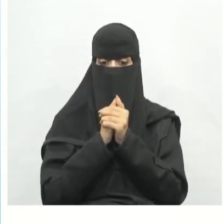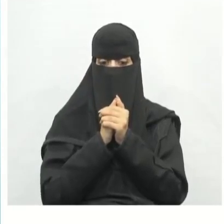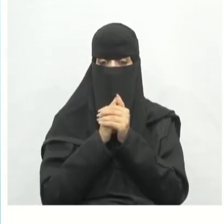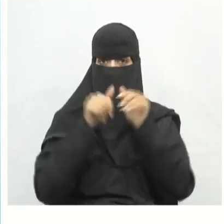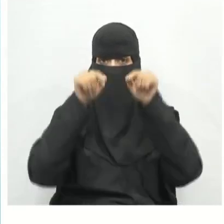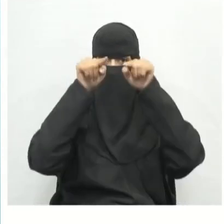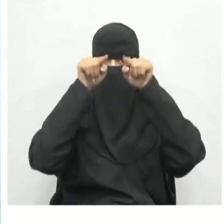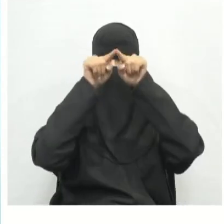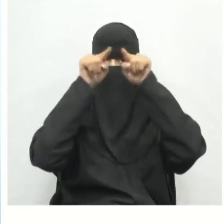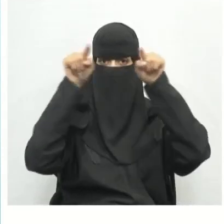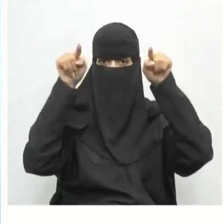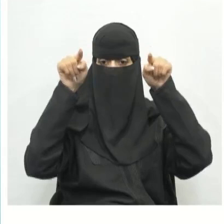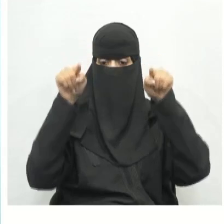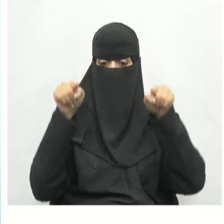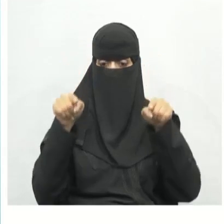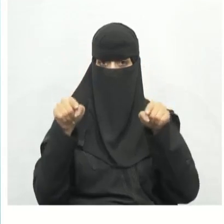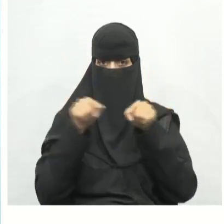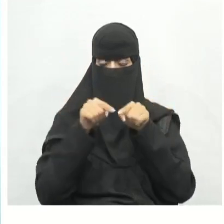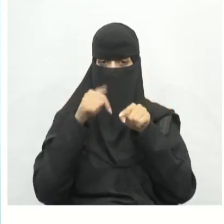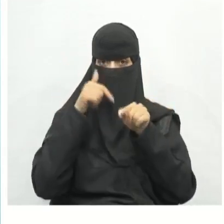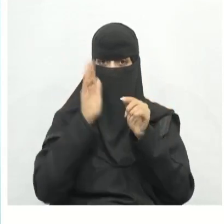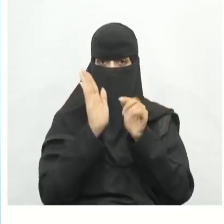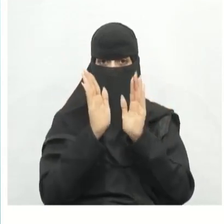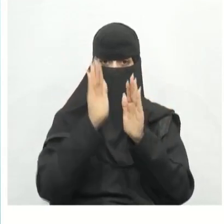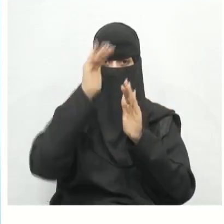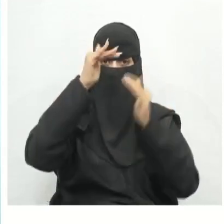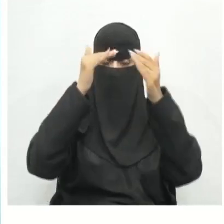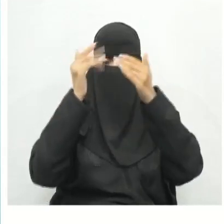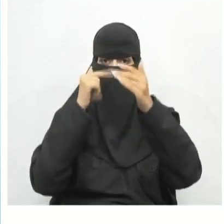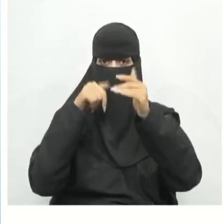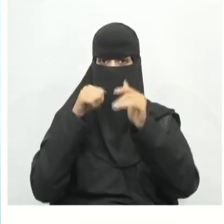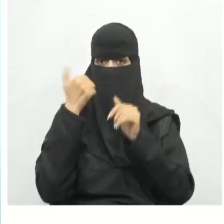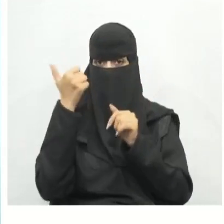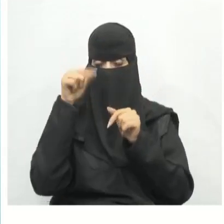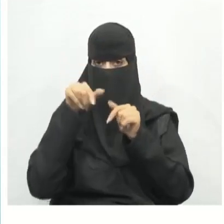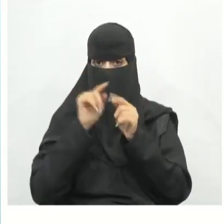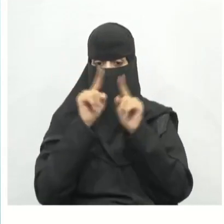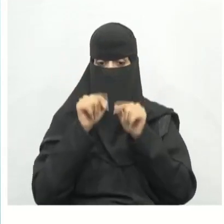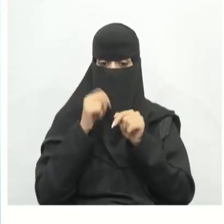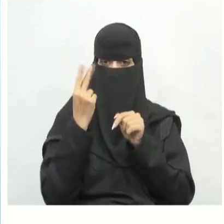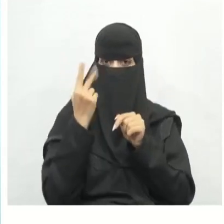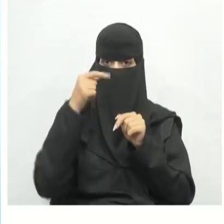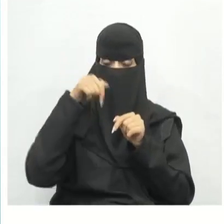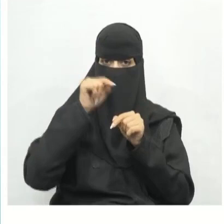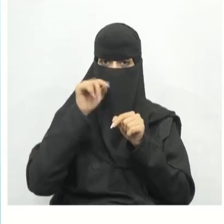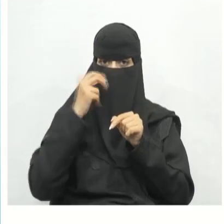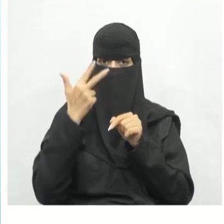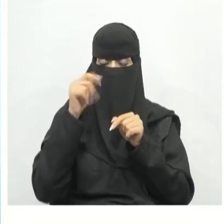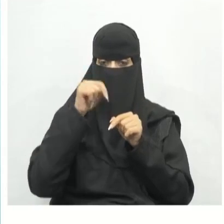أيضا المكعب وهو شكل ذو ستة أوجة مربعة واثنى عشر ضلعا وثمانية رؤوس